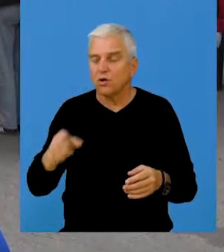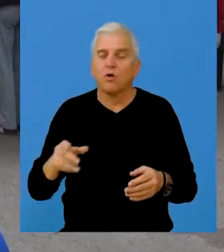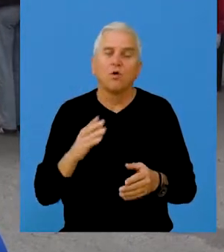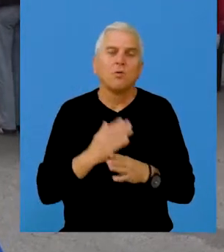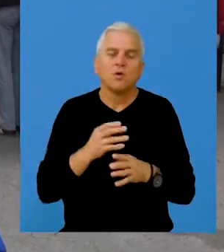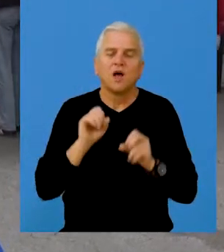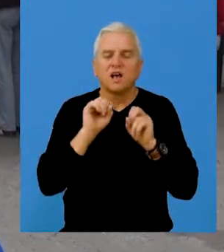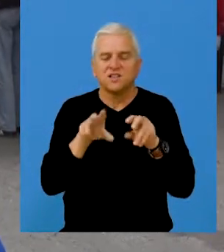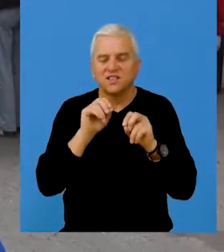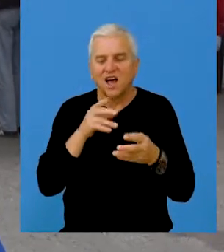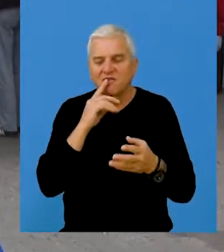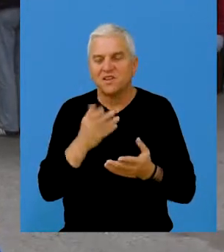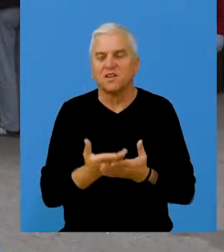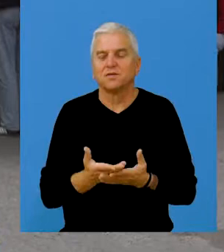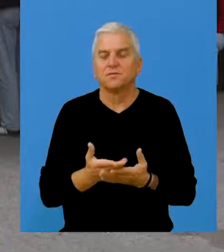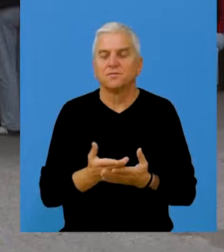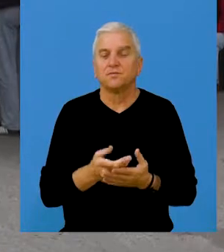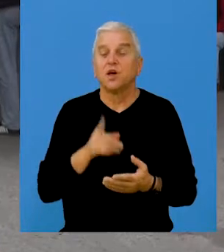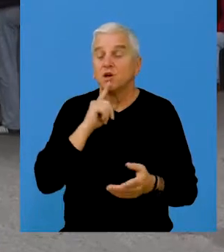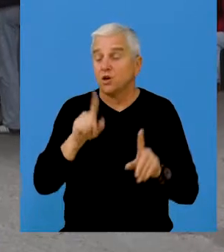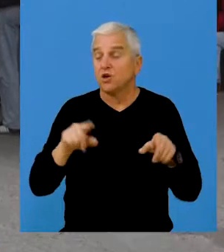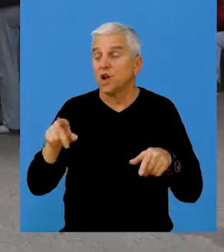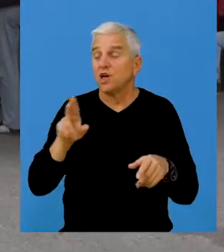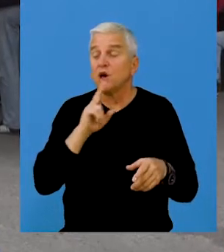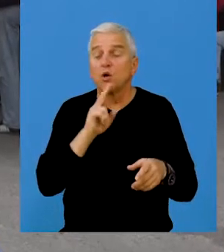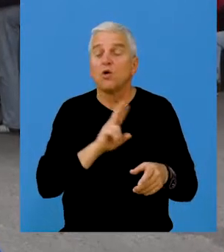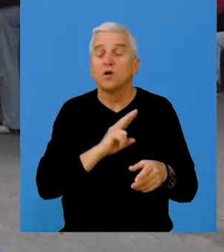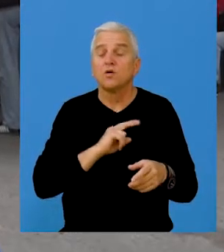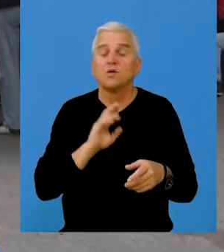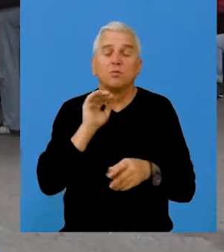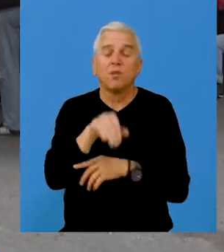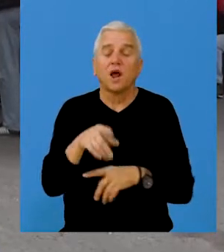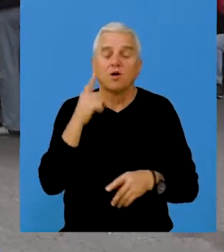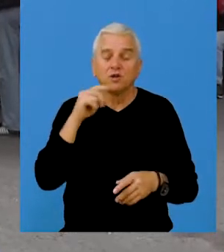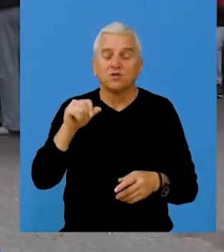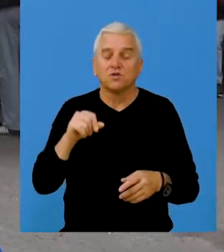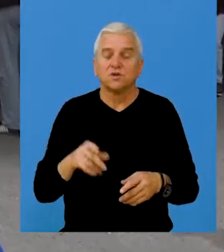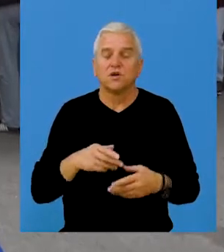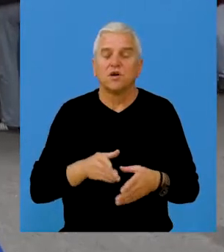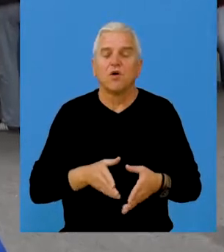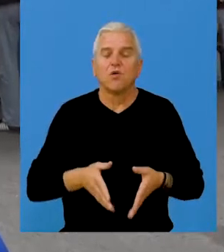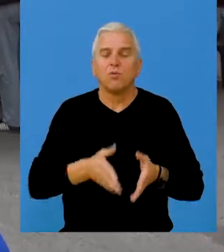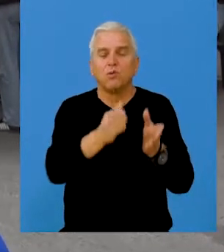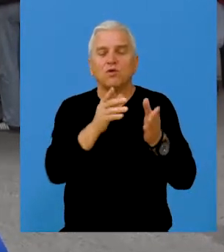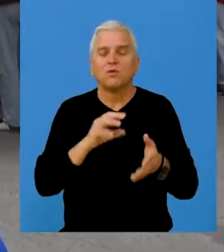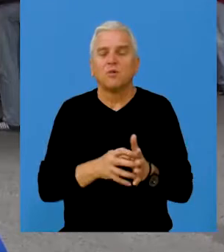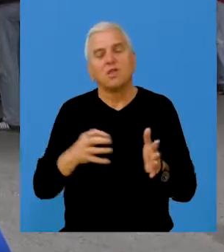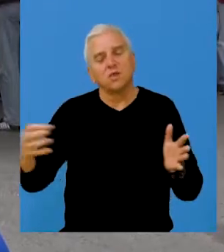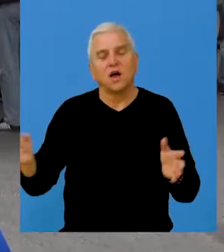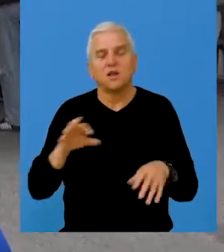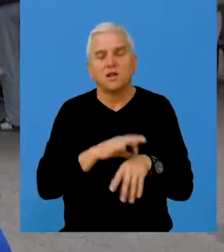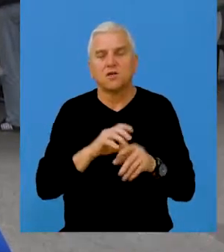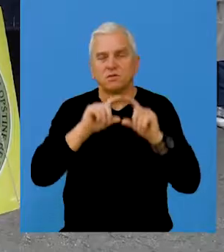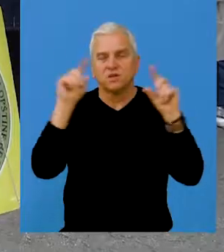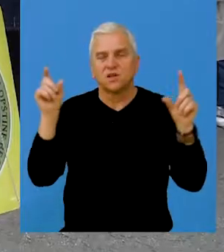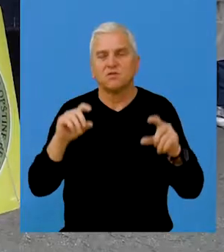koje daje i savete. I one koji imaju prekomeran šećer opučujemo na dalju terapiju u Dom